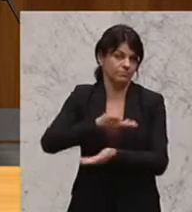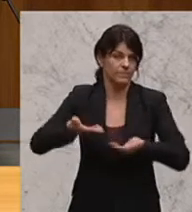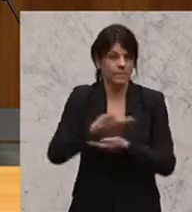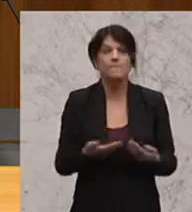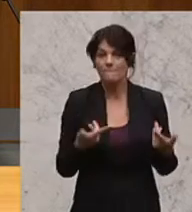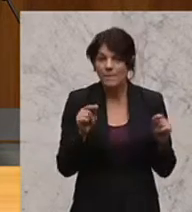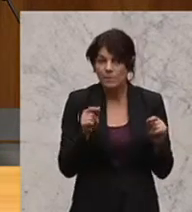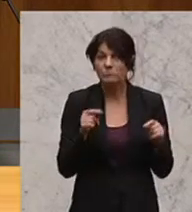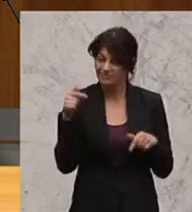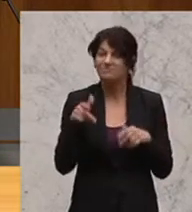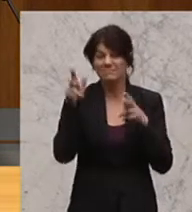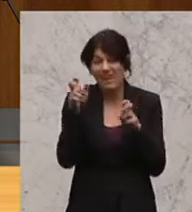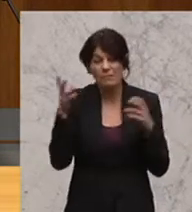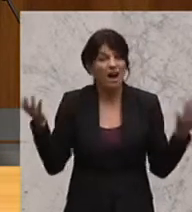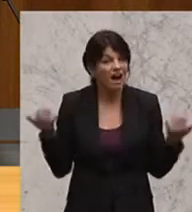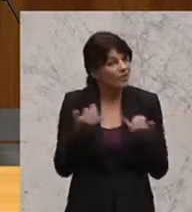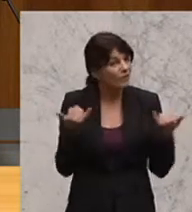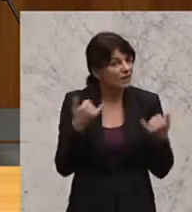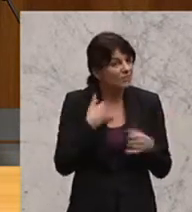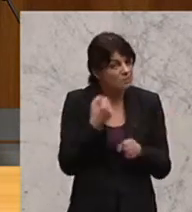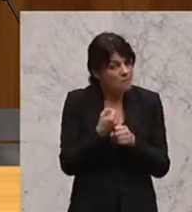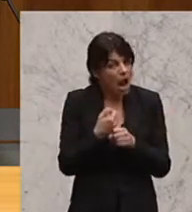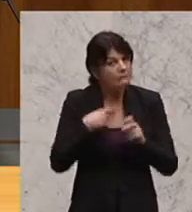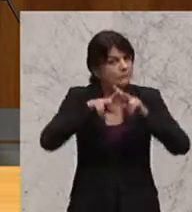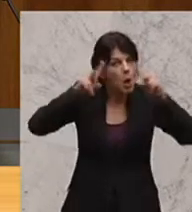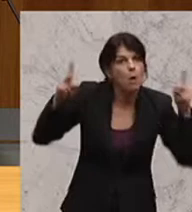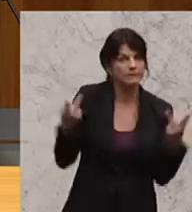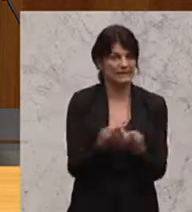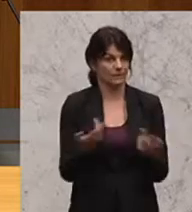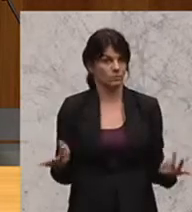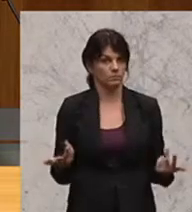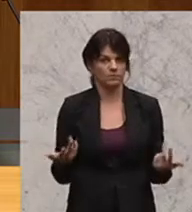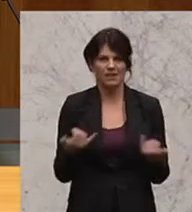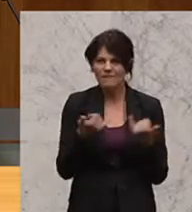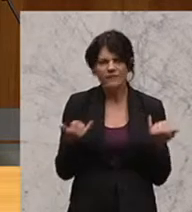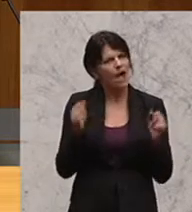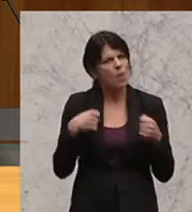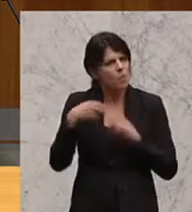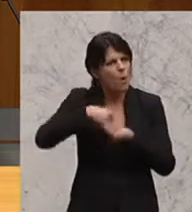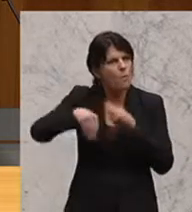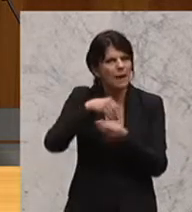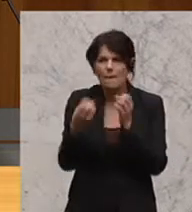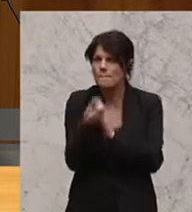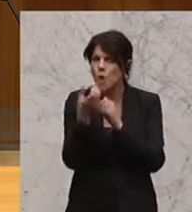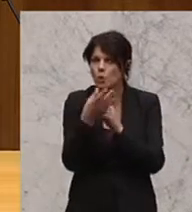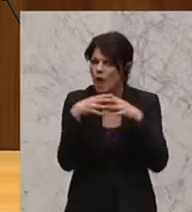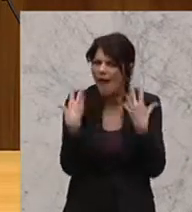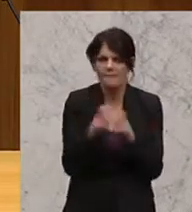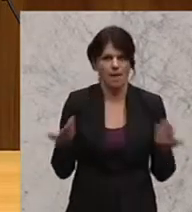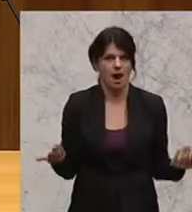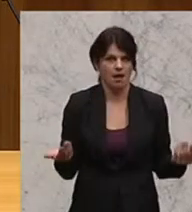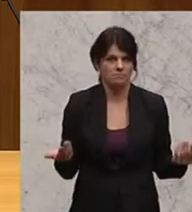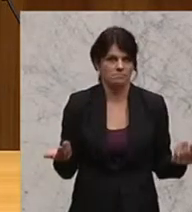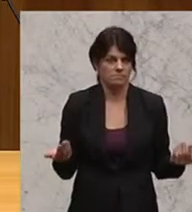sind wir bei dem Thema, wie gestalten wir insgesamt die Globalisierung? Wie gehen wir mit den Produkten im generellen Land